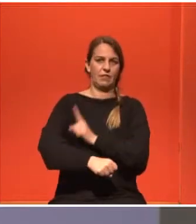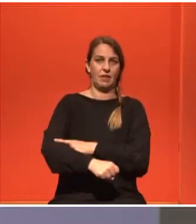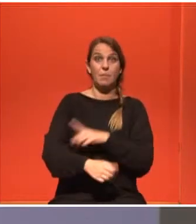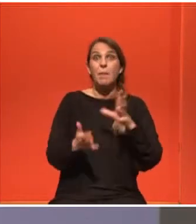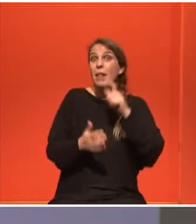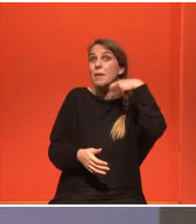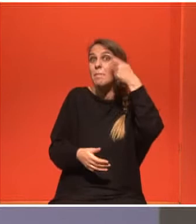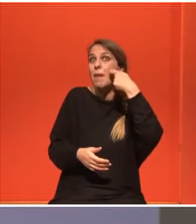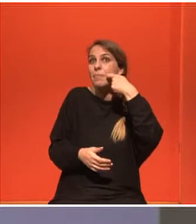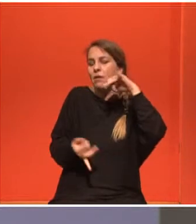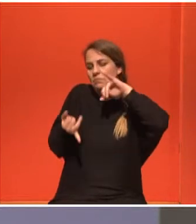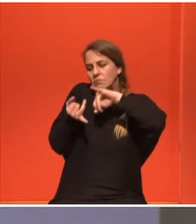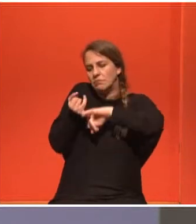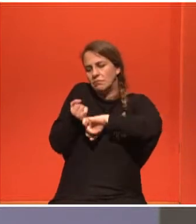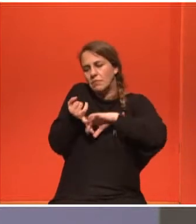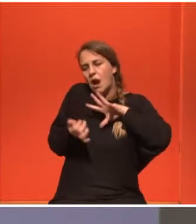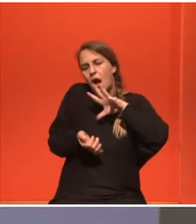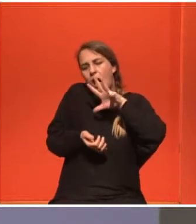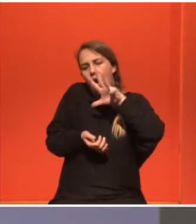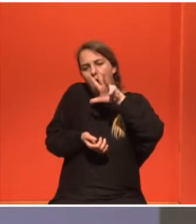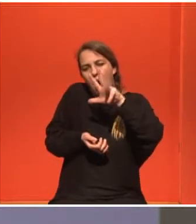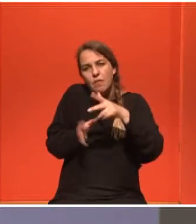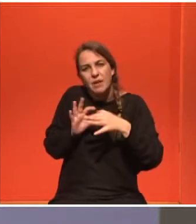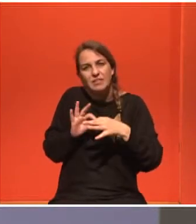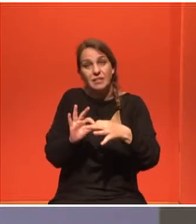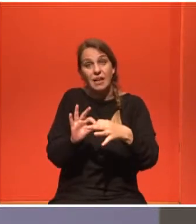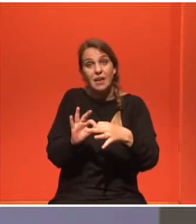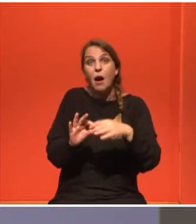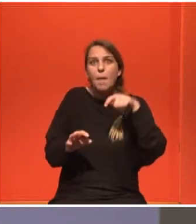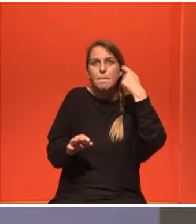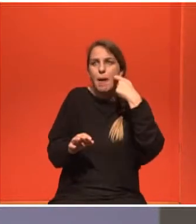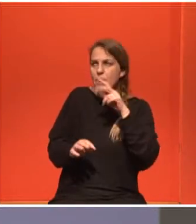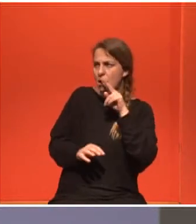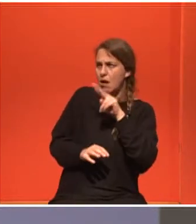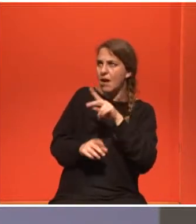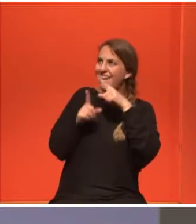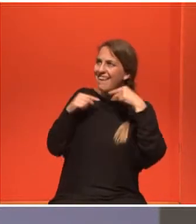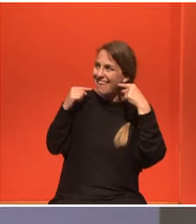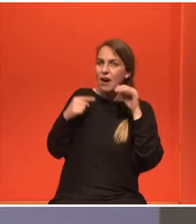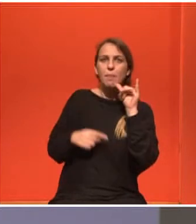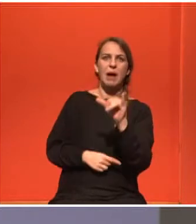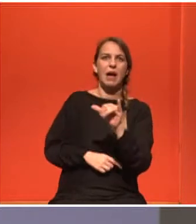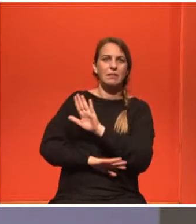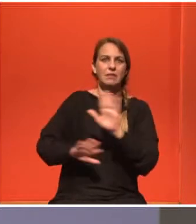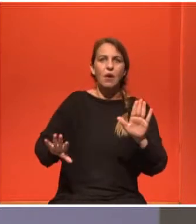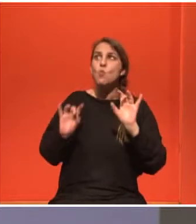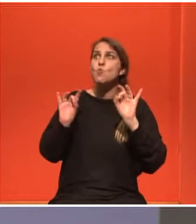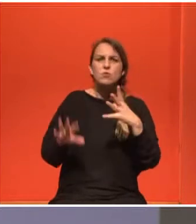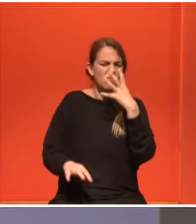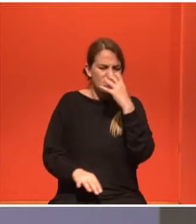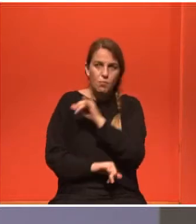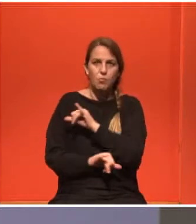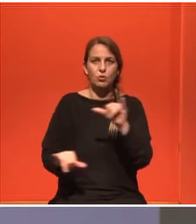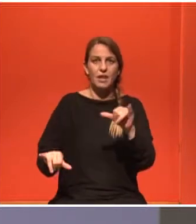λεπτό από κοντά μου προσπαθούσα να μου δείχνω ότι είναι καλά και το ίδιο έκανα κι εγώ. Δηλαδή ήθελα να είμαι